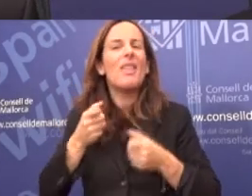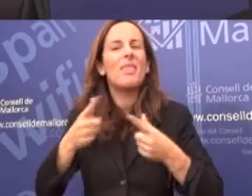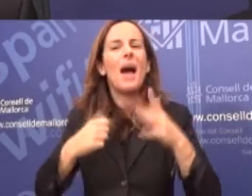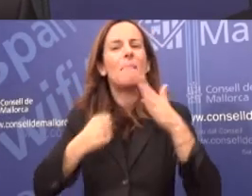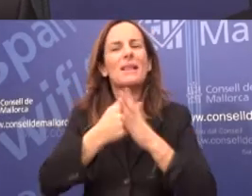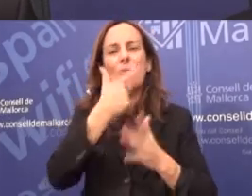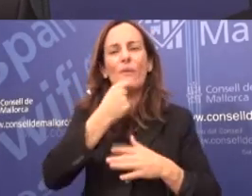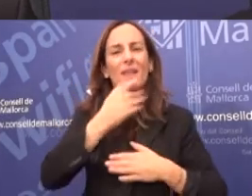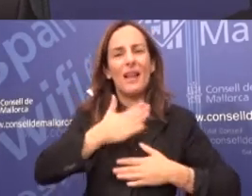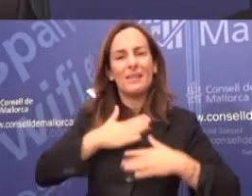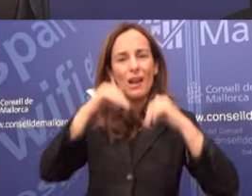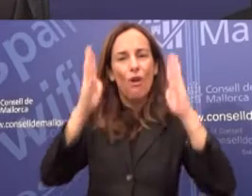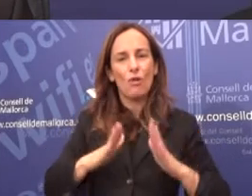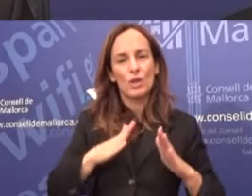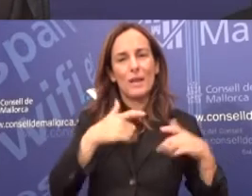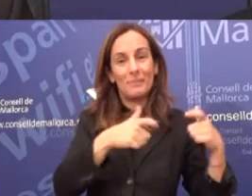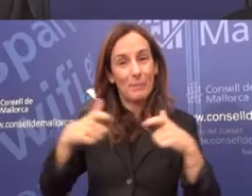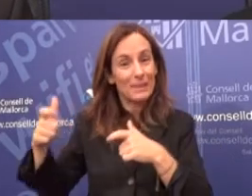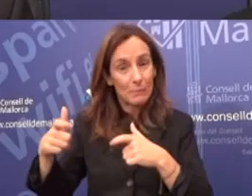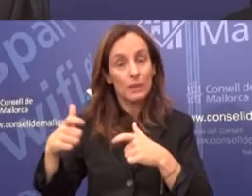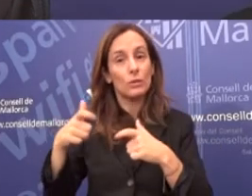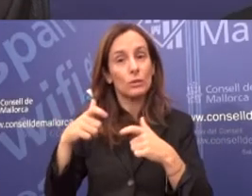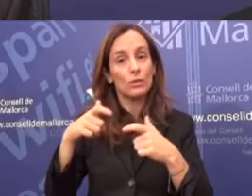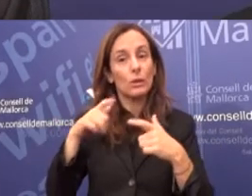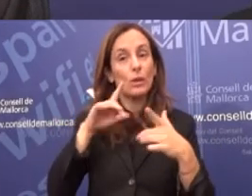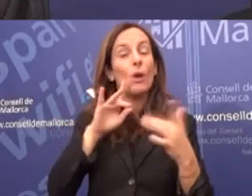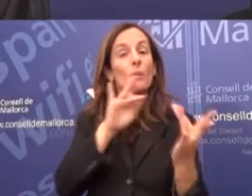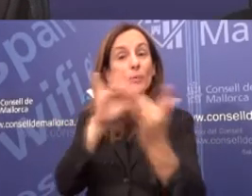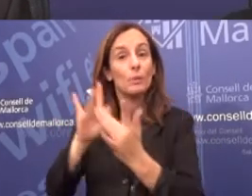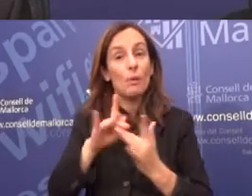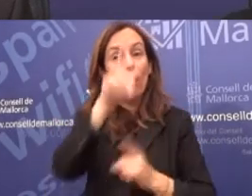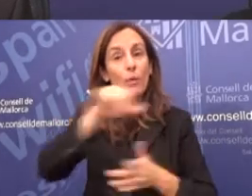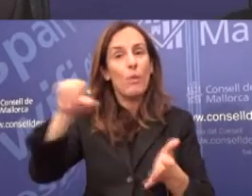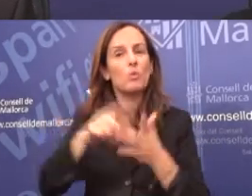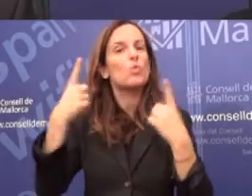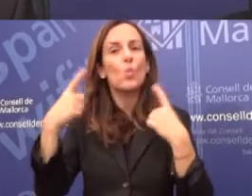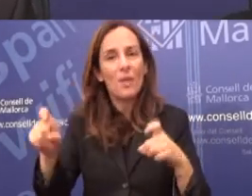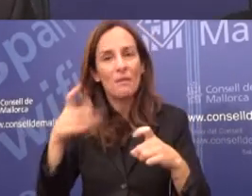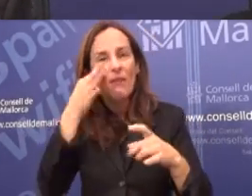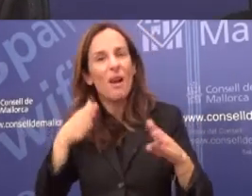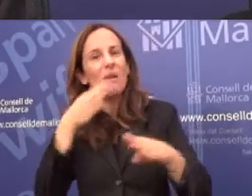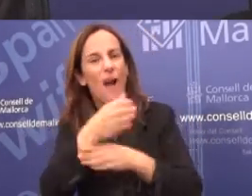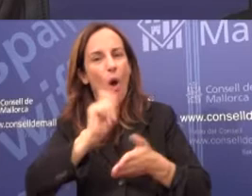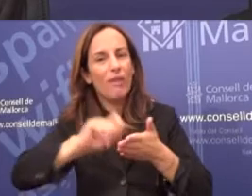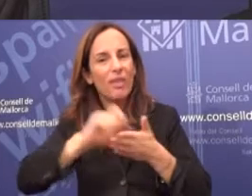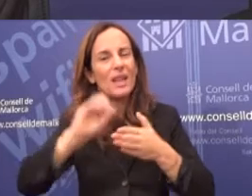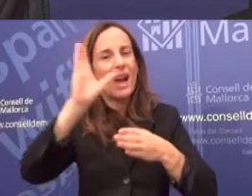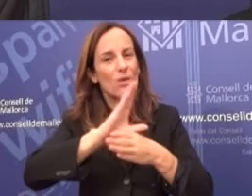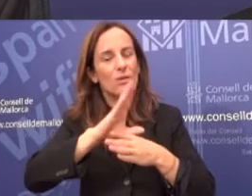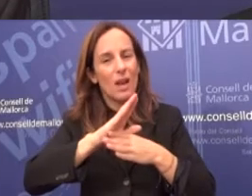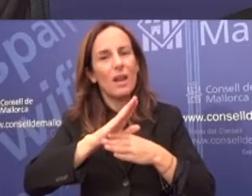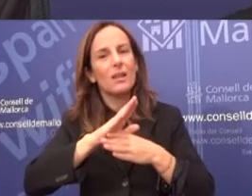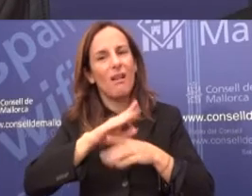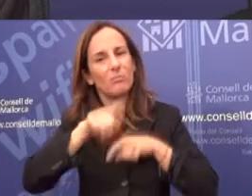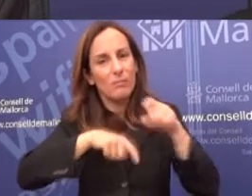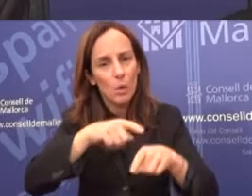És a donar la màxima facilitat a tots els departaments en el que afecta un ciutadà perquè aquest ciutadà no tingui per què desplaçar-se fins a